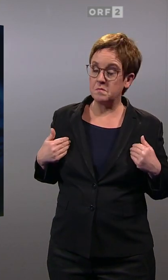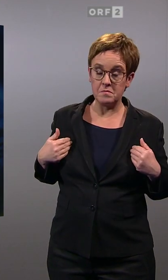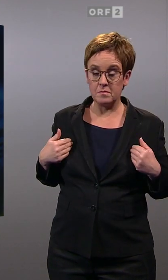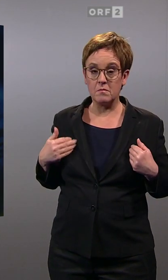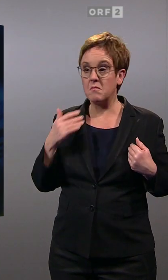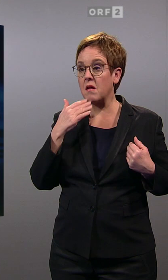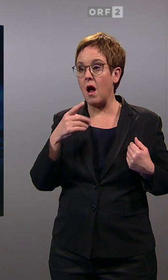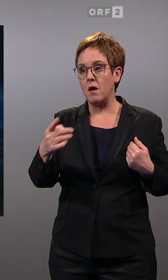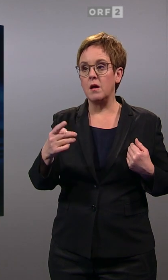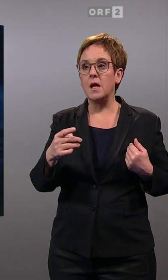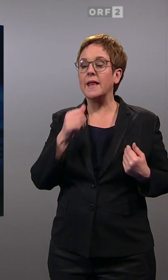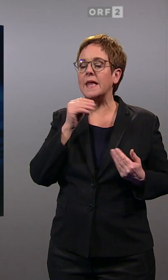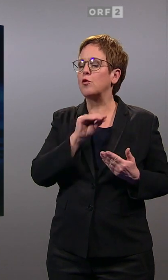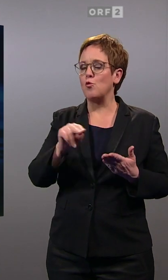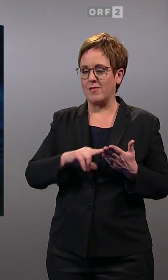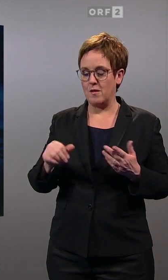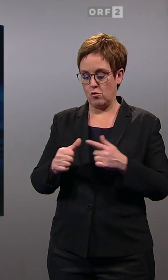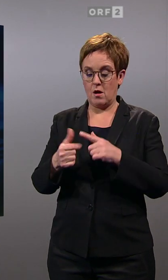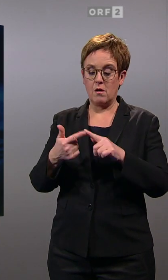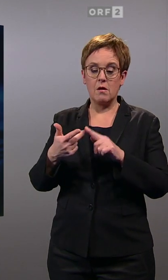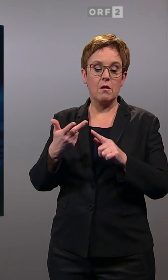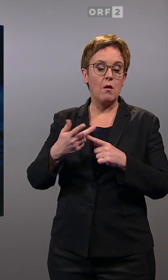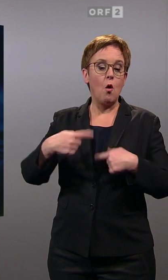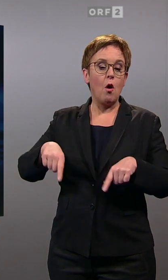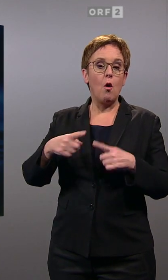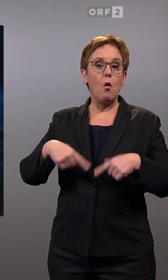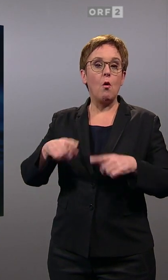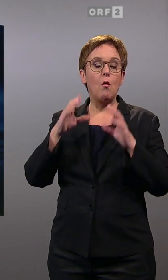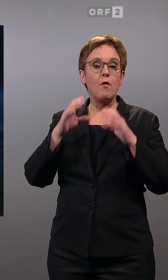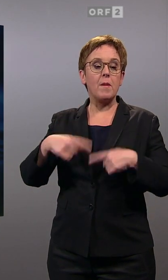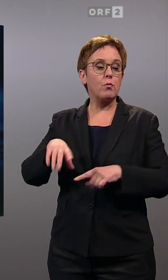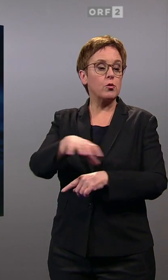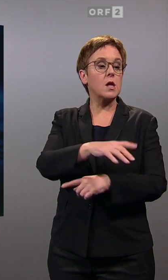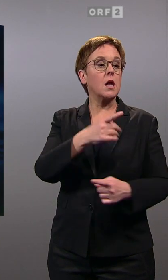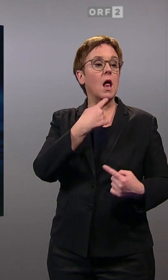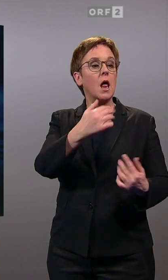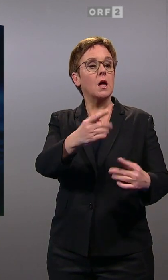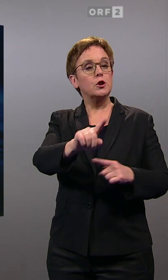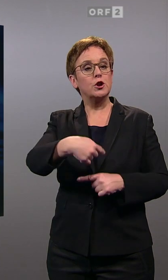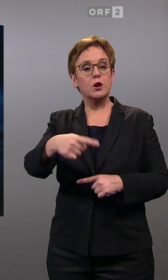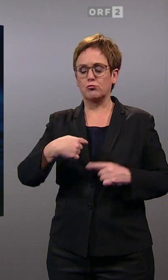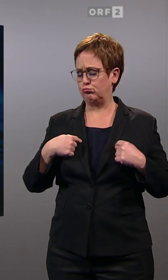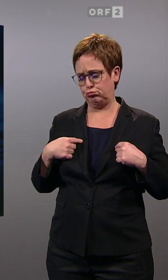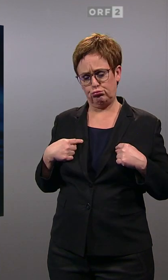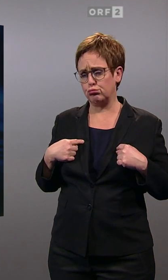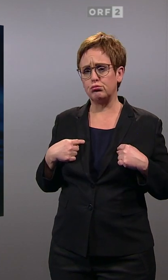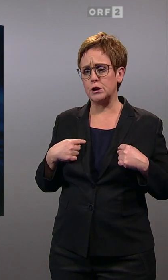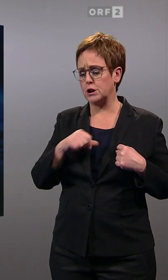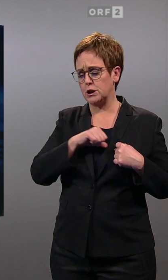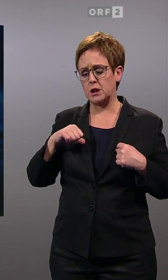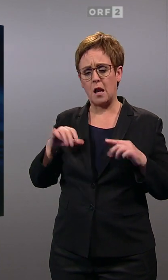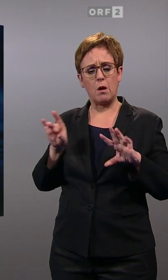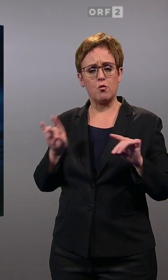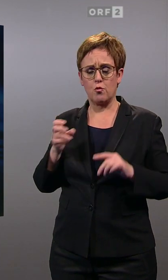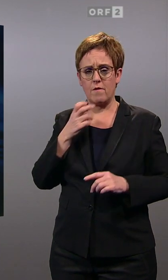irgendein, übrigens nicht nur Niederösterreich, sondern ein anderes starkes ÖVP-Land mir irgendjemanden vorschlägt, für ein Ministeramt zum Beispiel.